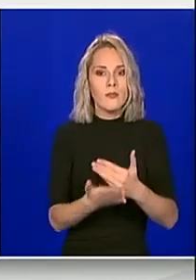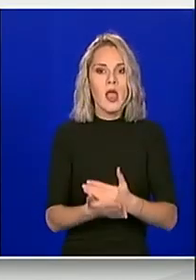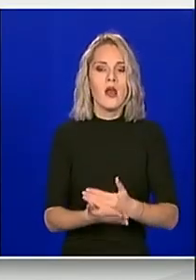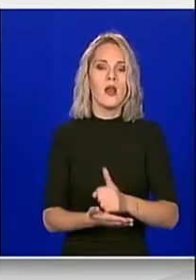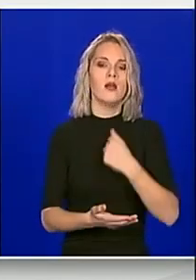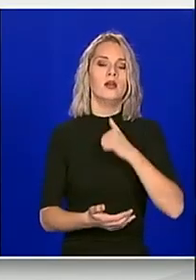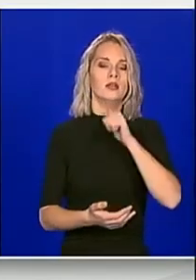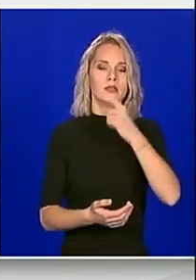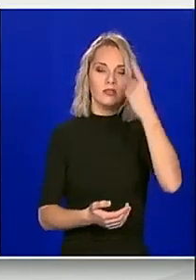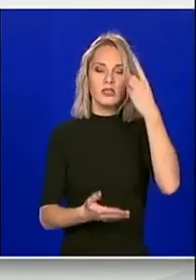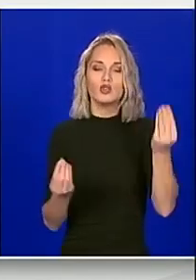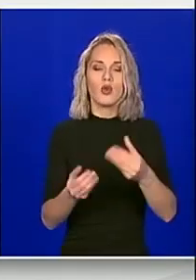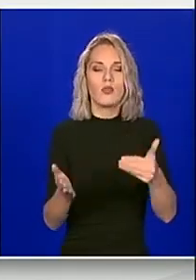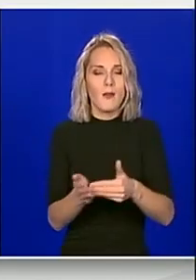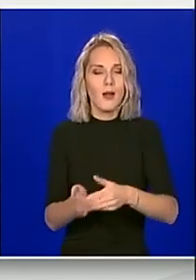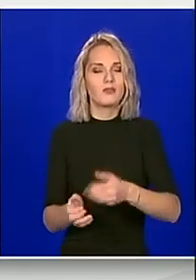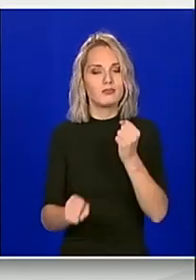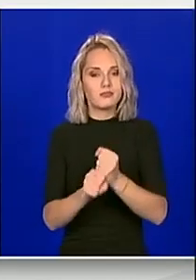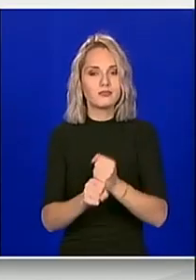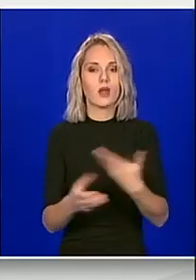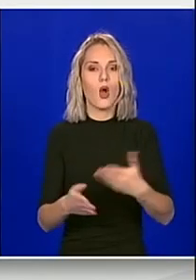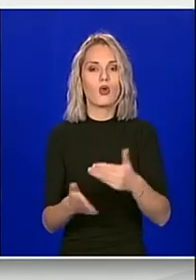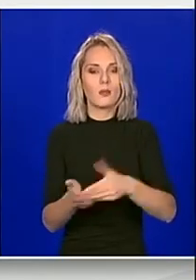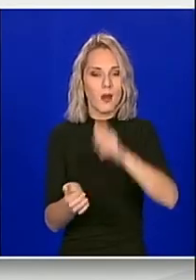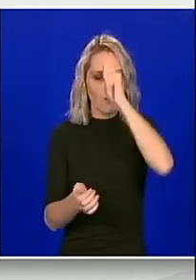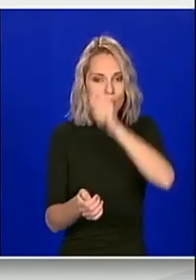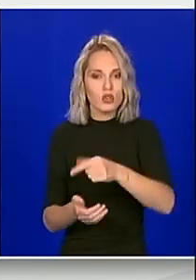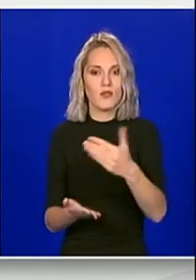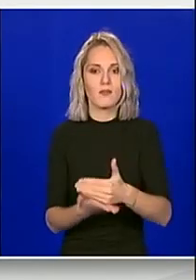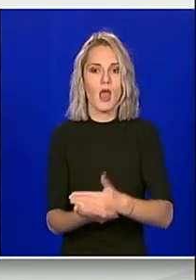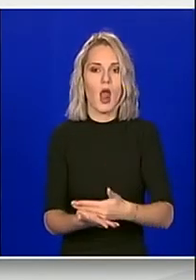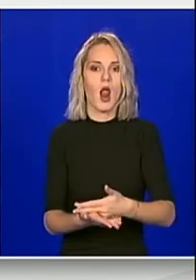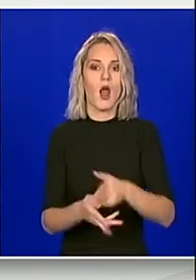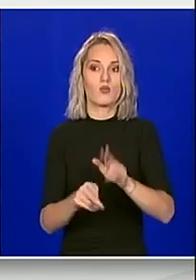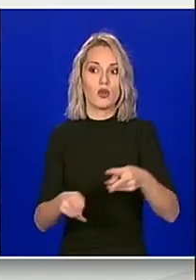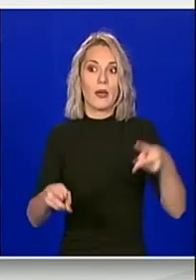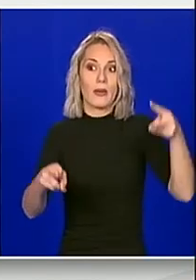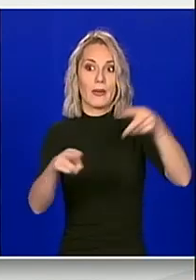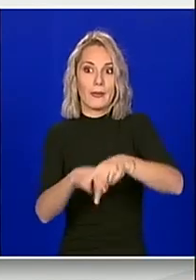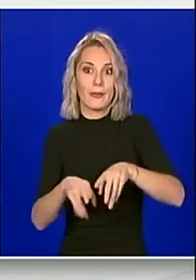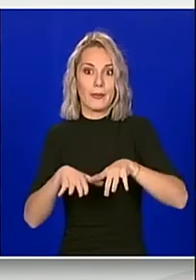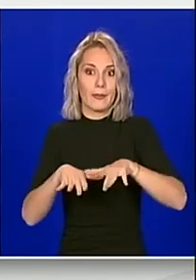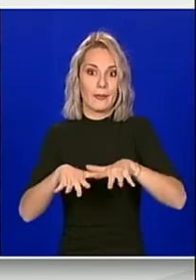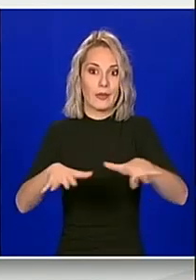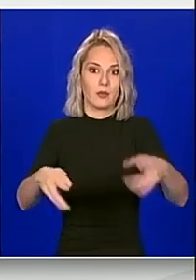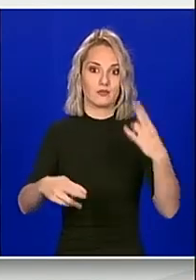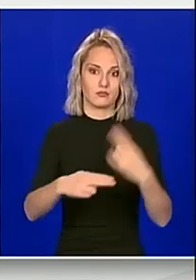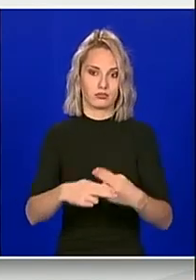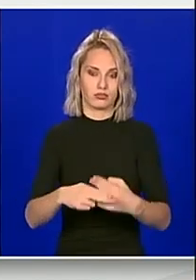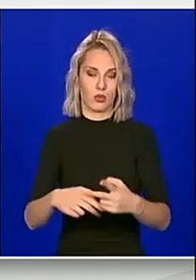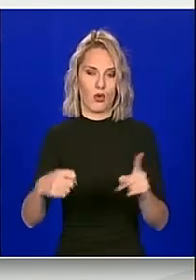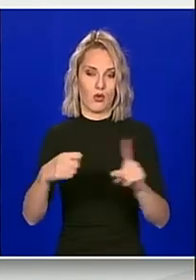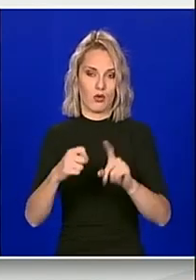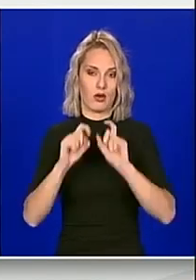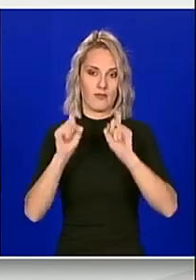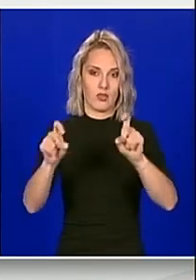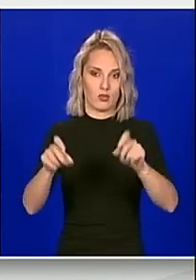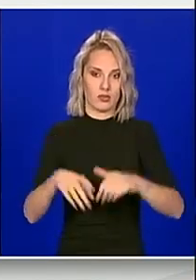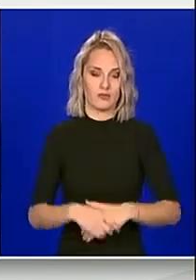čega bi se trebalo pridržavati kako bi se usporilo širenje pandemije koronavirusom.